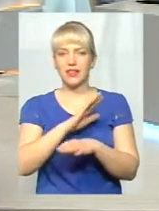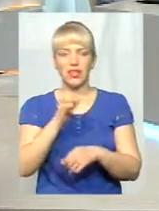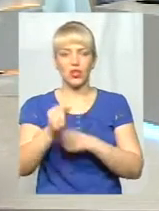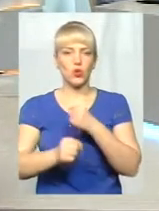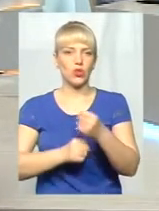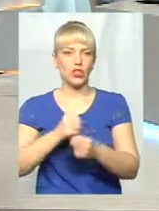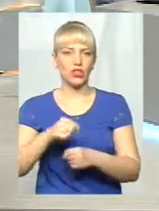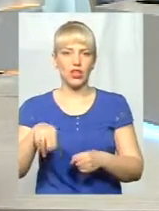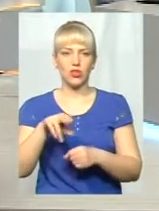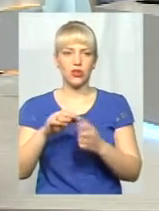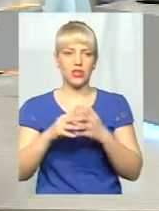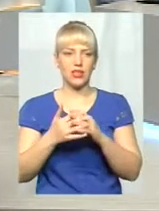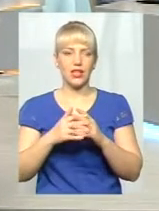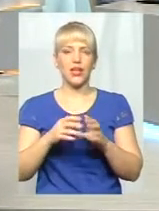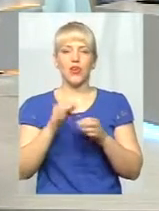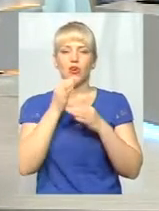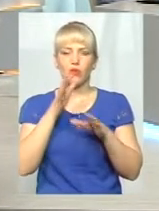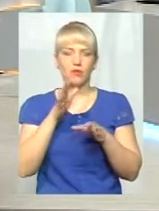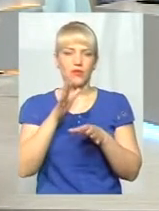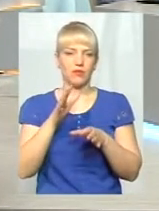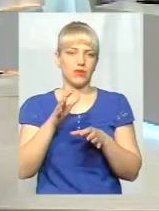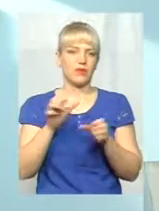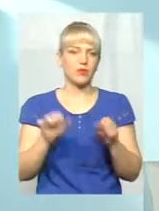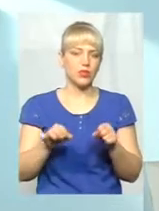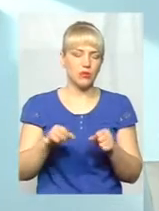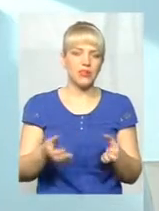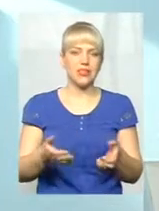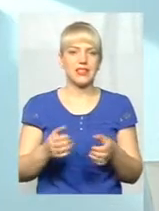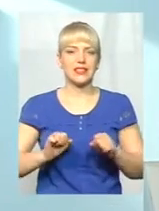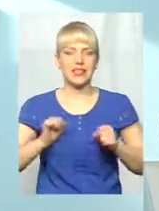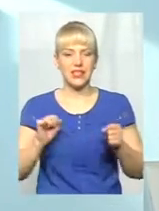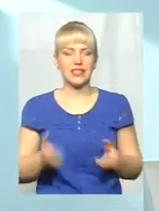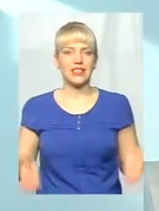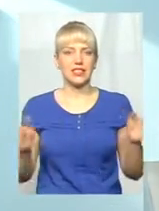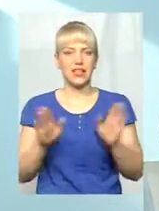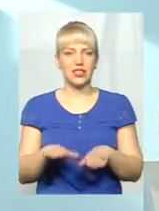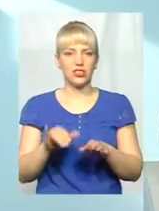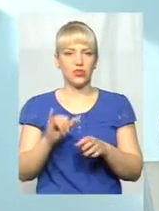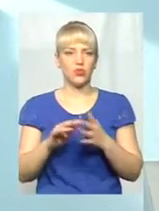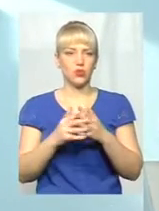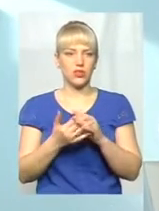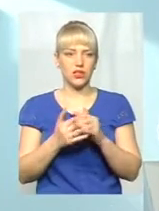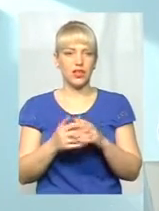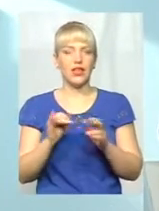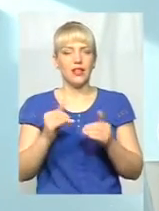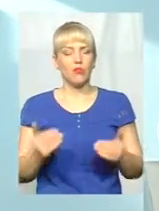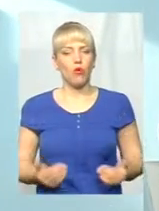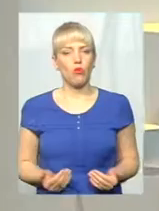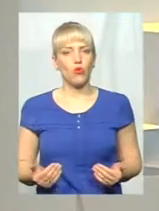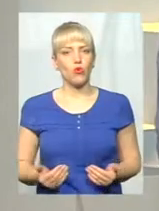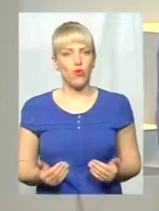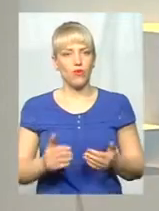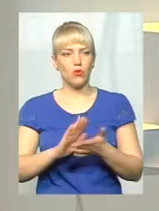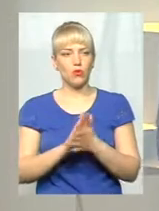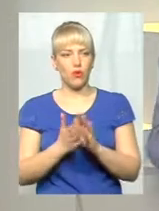Любими шляхами старається залишитися в місті. Хай навіть зарплата буде менша, але залишитися в місті. В тому числі і побутові умови. От